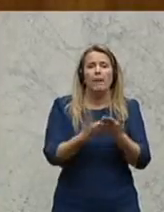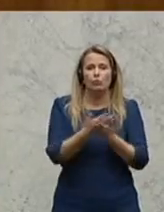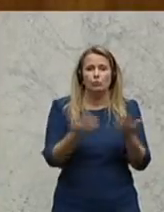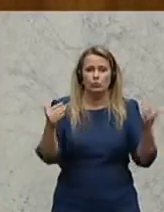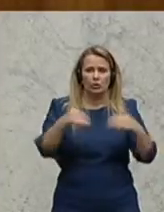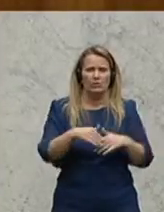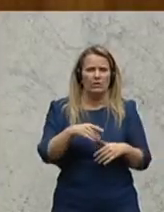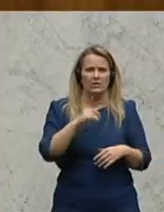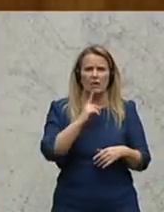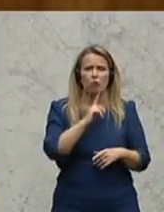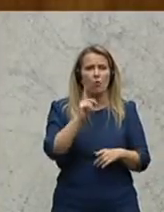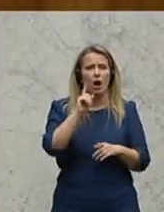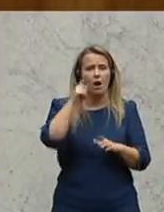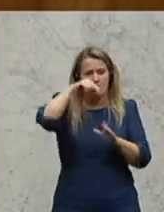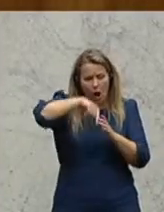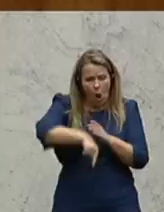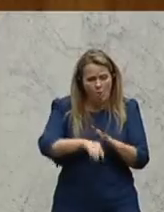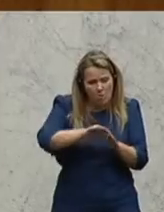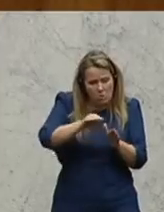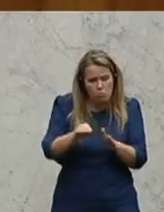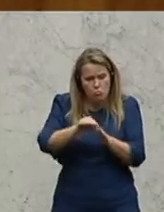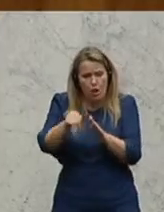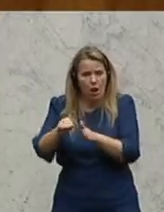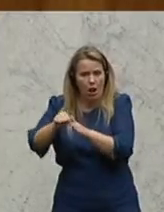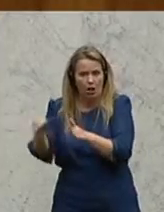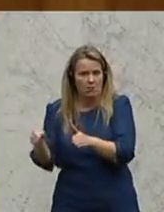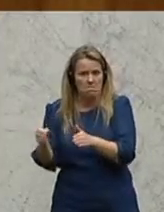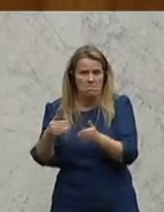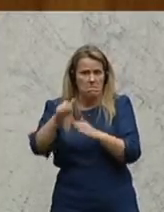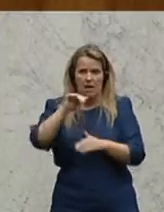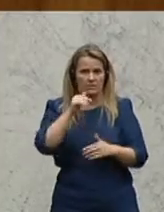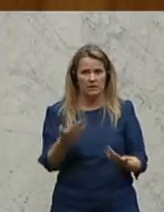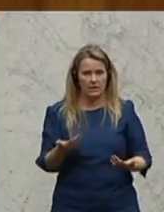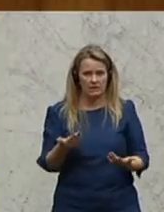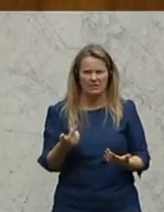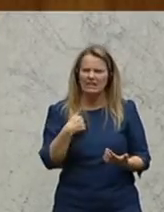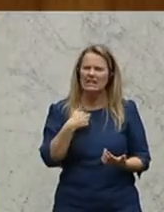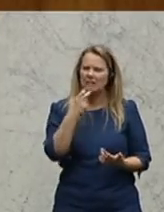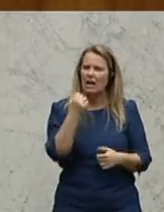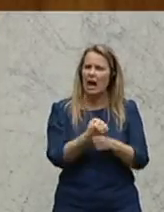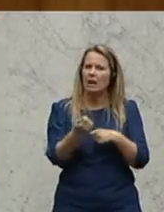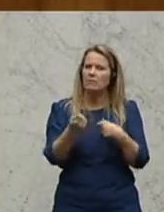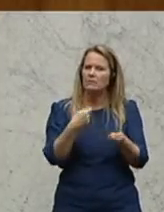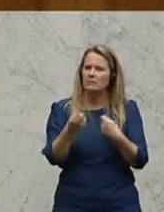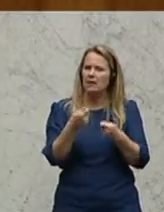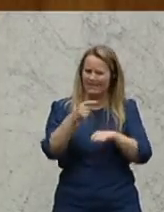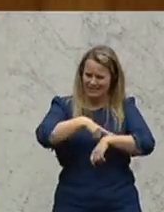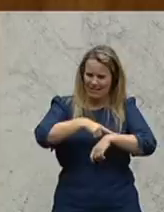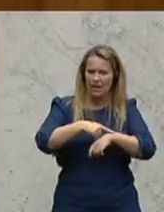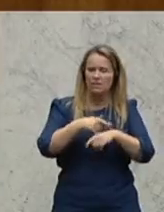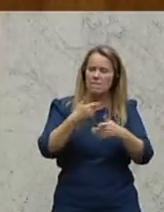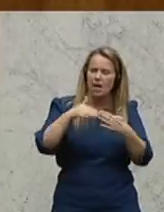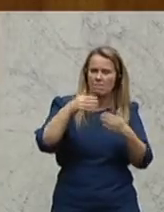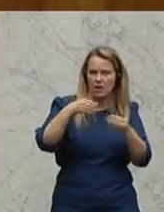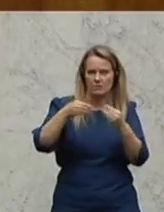nicht einmal mehr Maulwurfhügel. Im Grunde genommen will ich auch, was die Arbeitszeitflexibilisierung betrifft, auf